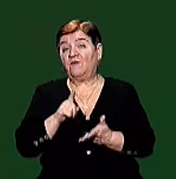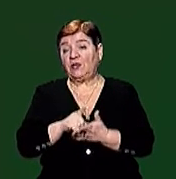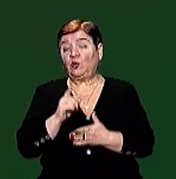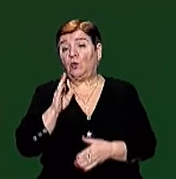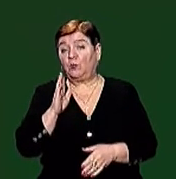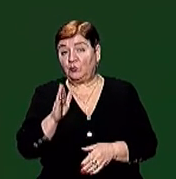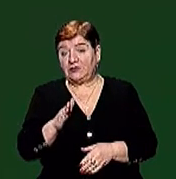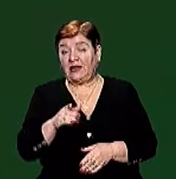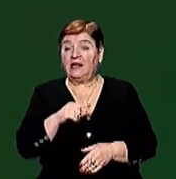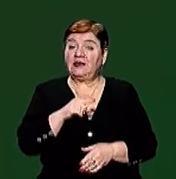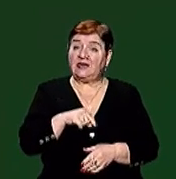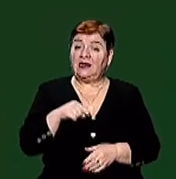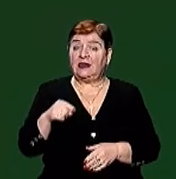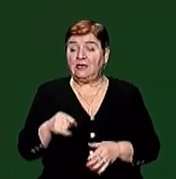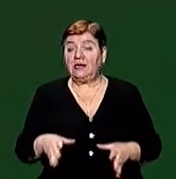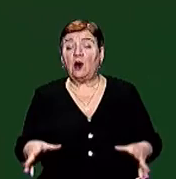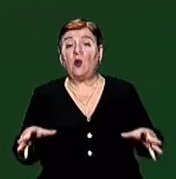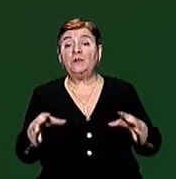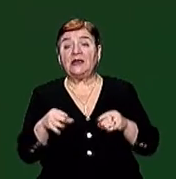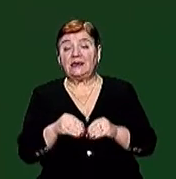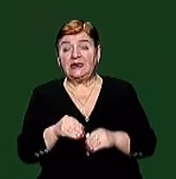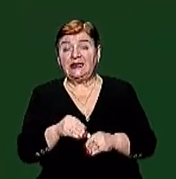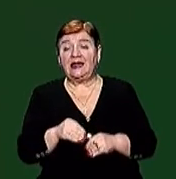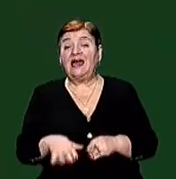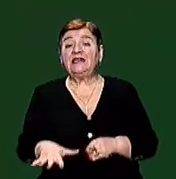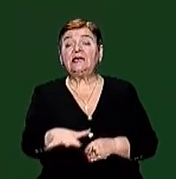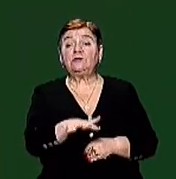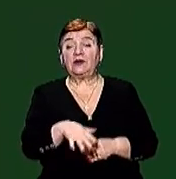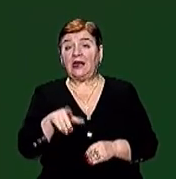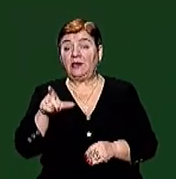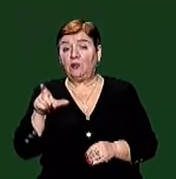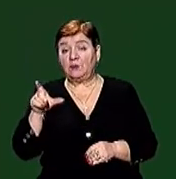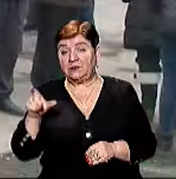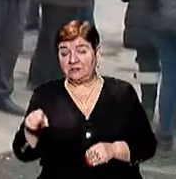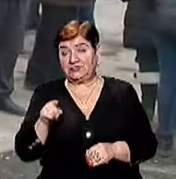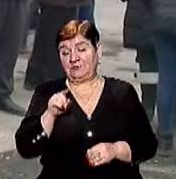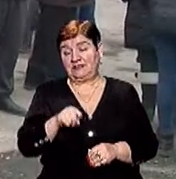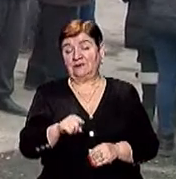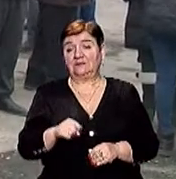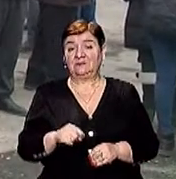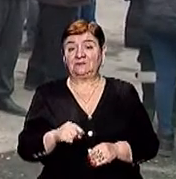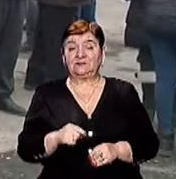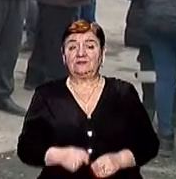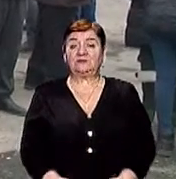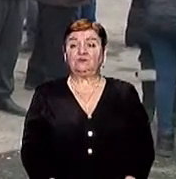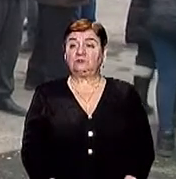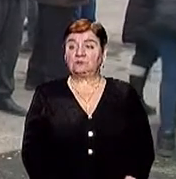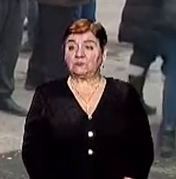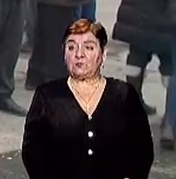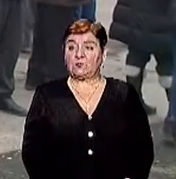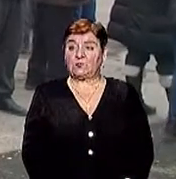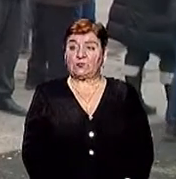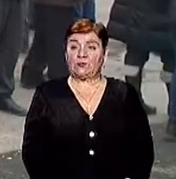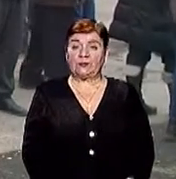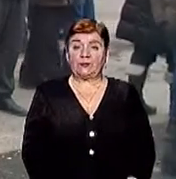з тією або іншою об'єднаною територіальною громадою Більш розвинуті, чим самостійно Андрій Андрусяк, Іван Чемко,